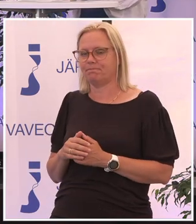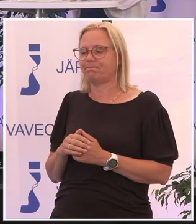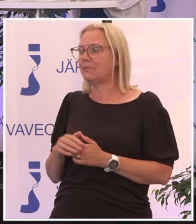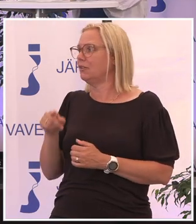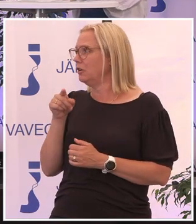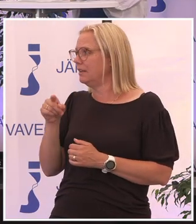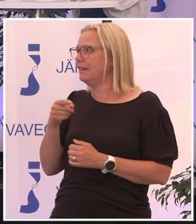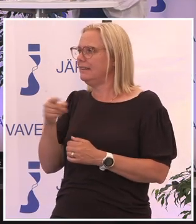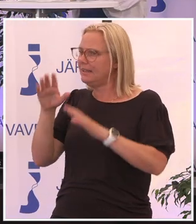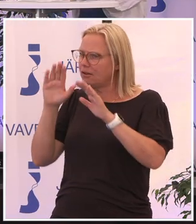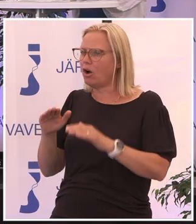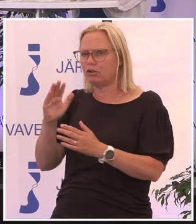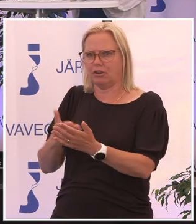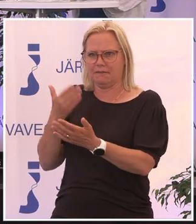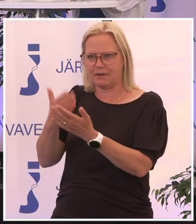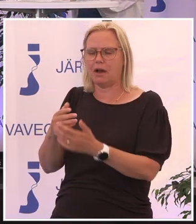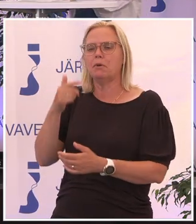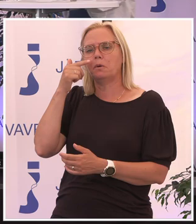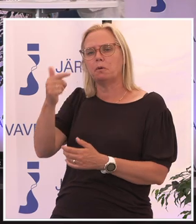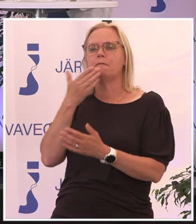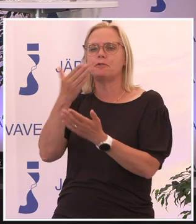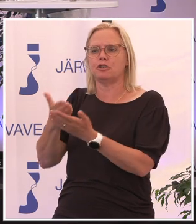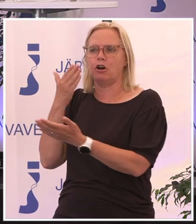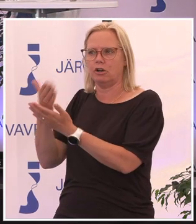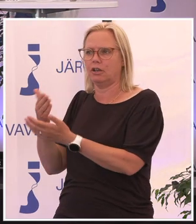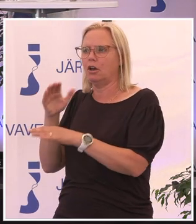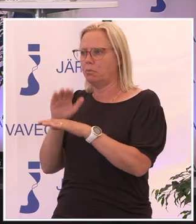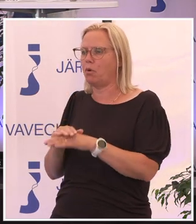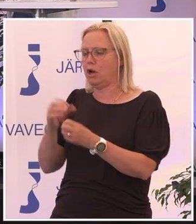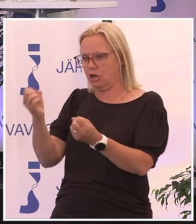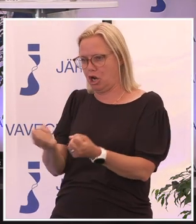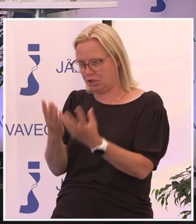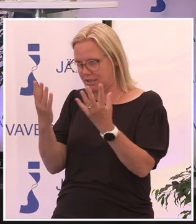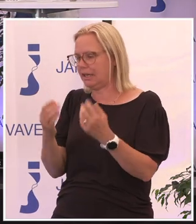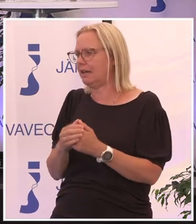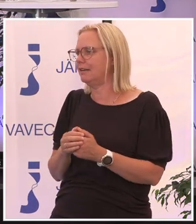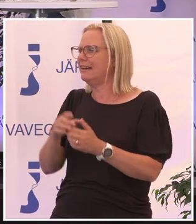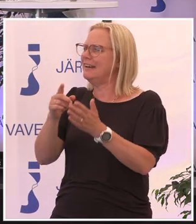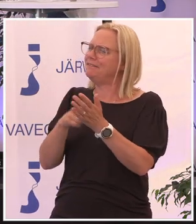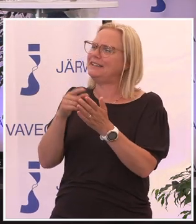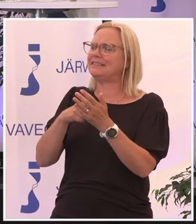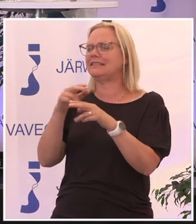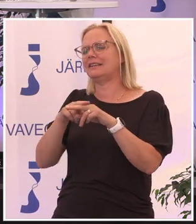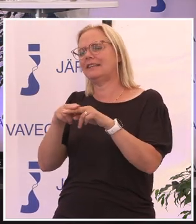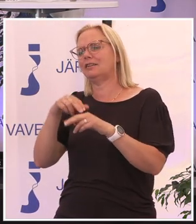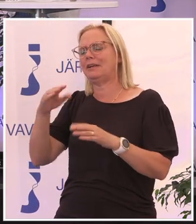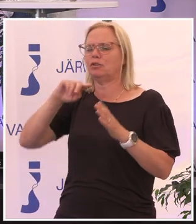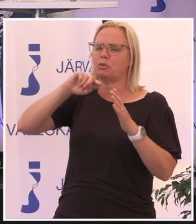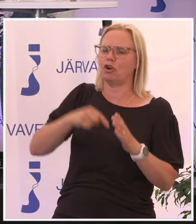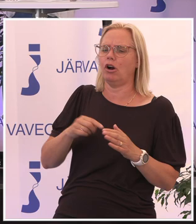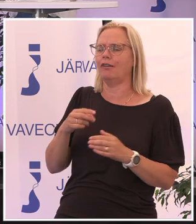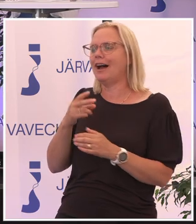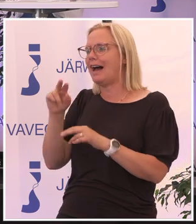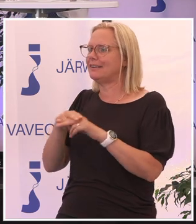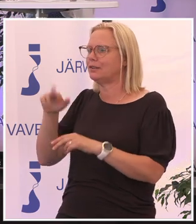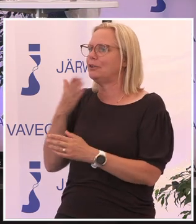har ju ni faktiskt tagit fram sju förslag på lösningar. Vissa kändes lite mer som krav, andra kändes lite mer som